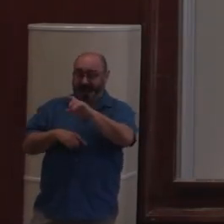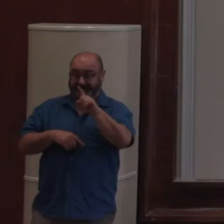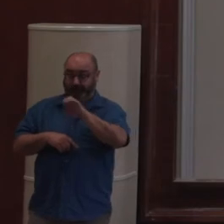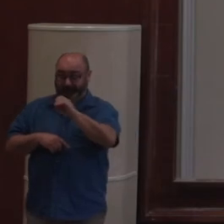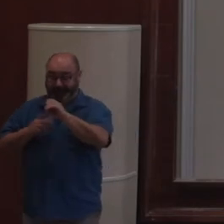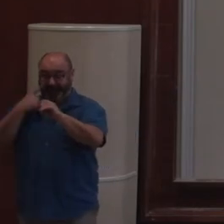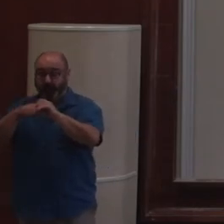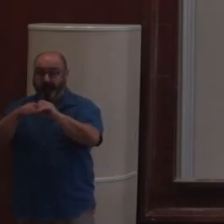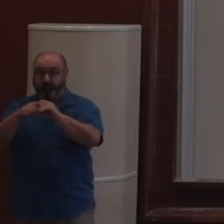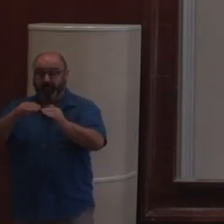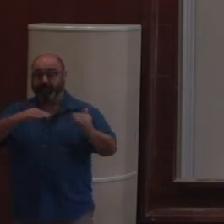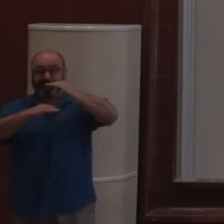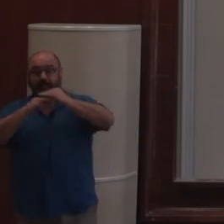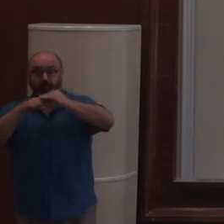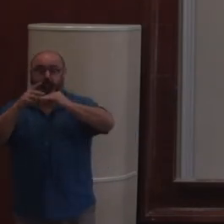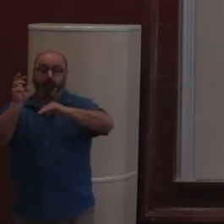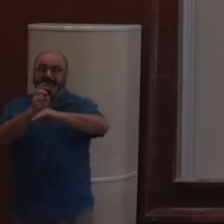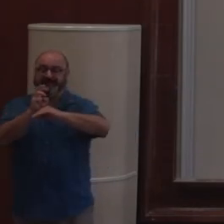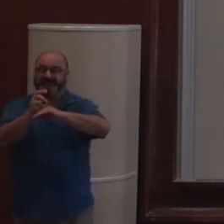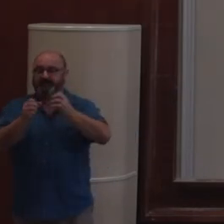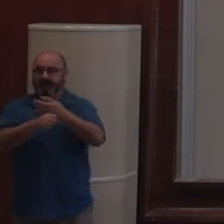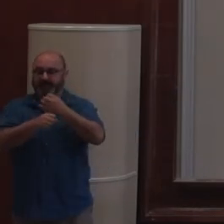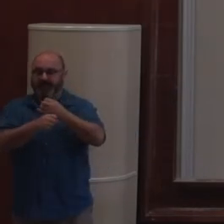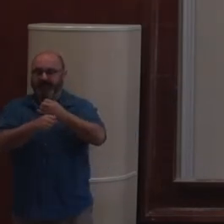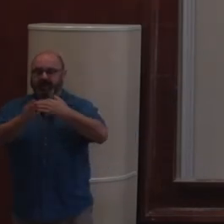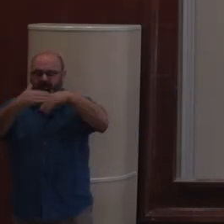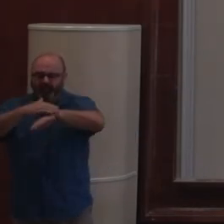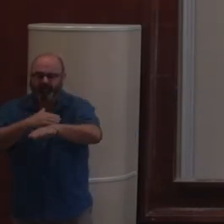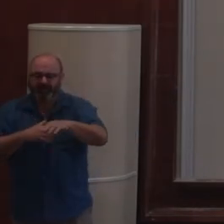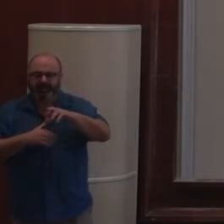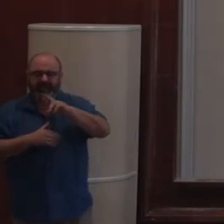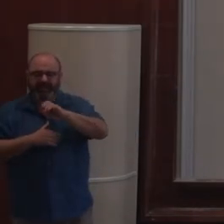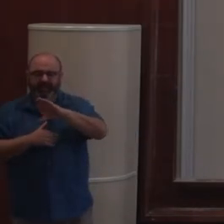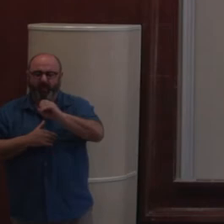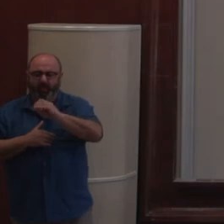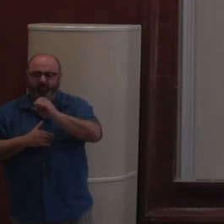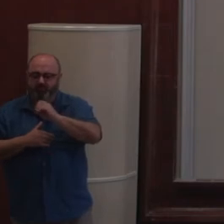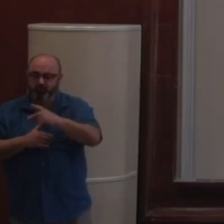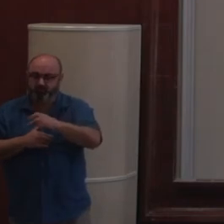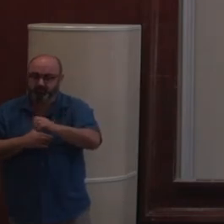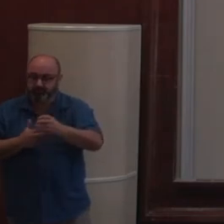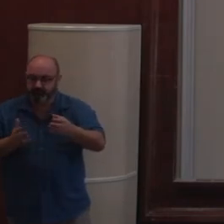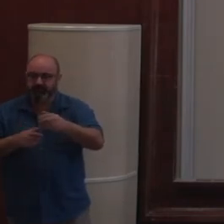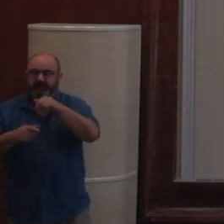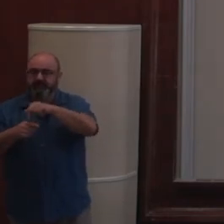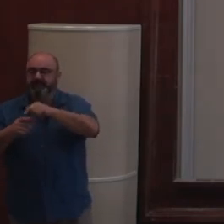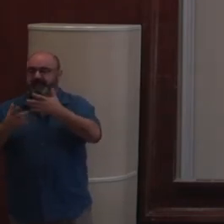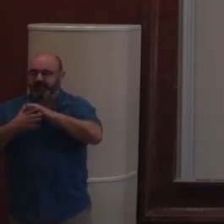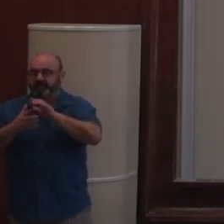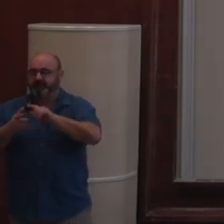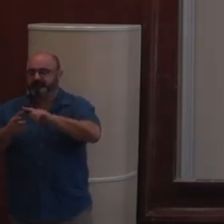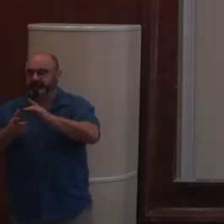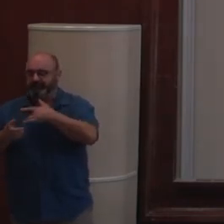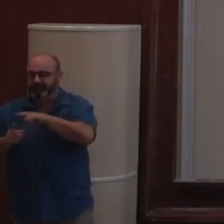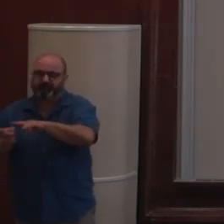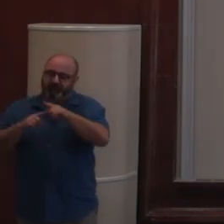faire persister les données sur des systèmes qu'on sait plus facilement héberger. Par exemple, sur Heroku, c'est difficile de faire marcher une ZODB normale. Donc, on utilise real storage.